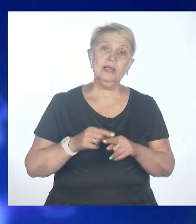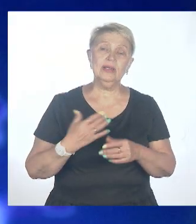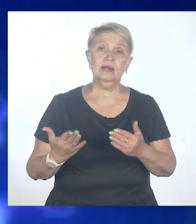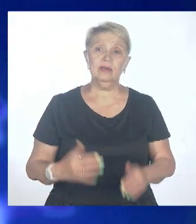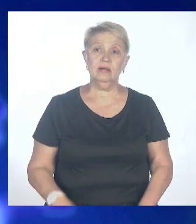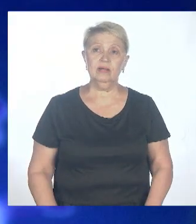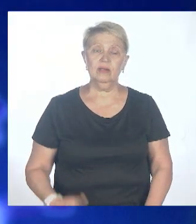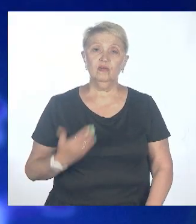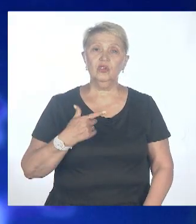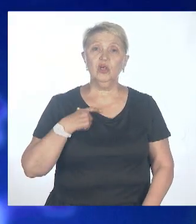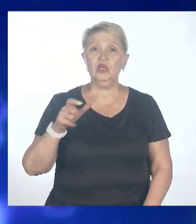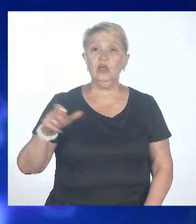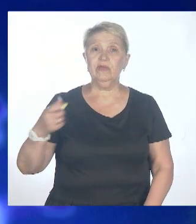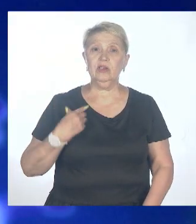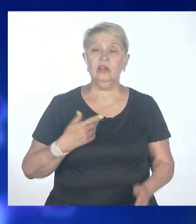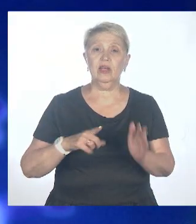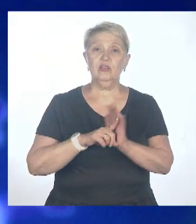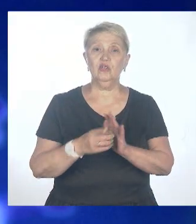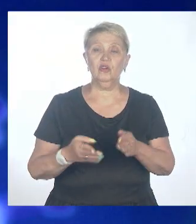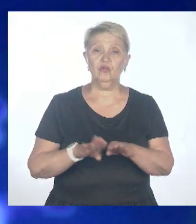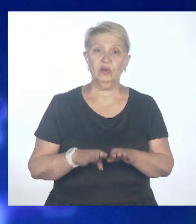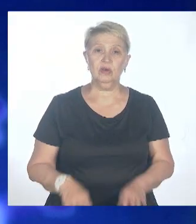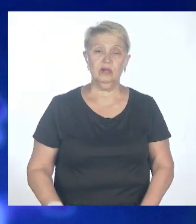прилично разбираться. До животных нам еще далековато.